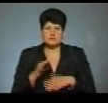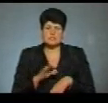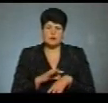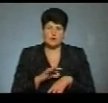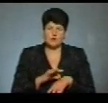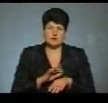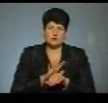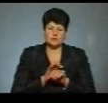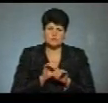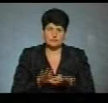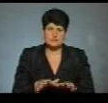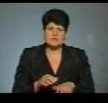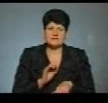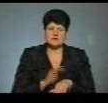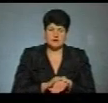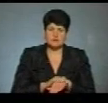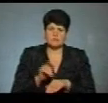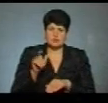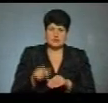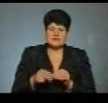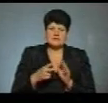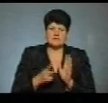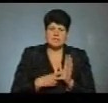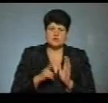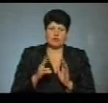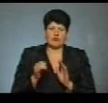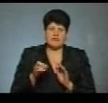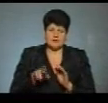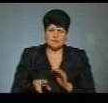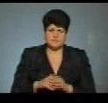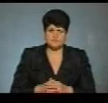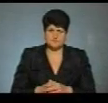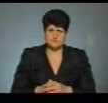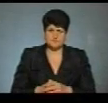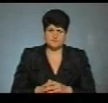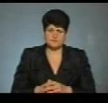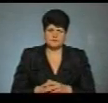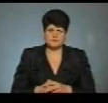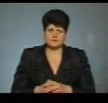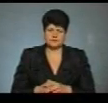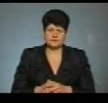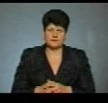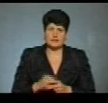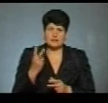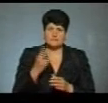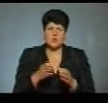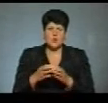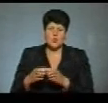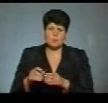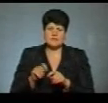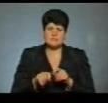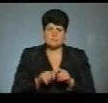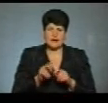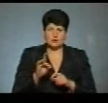на COVID-19 там зафіксували в пацієнта 17 квітня, повідомив Сергій Головецький. Дві групи інспекторів